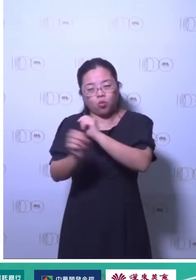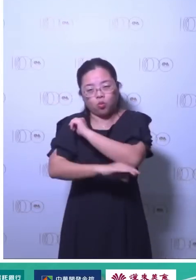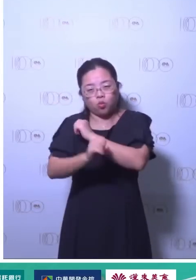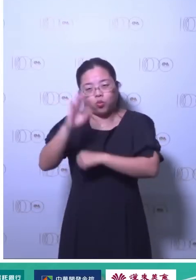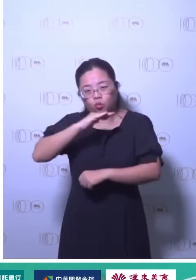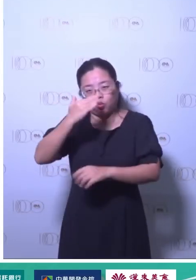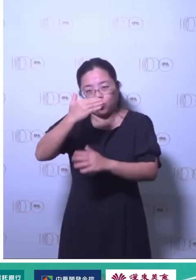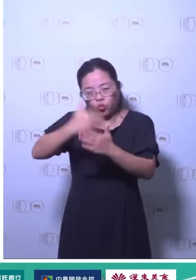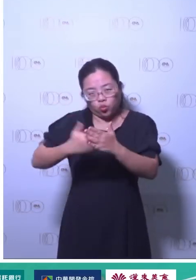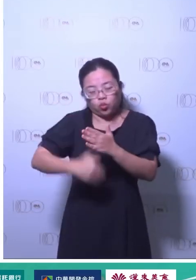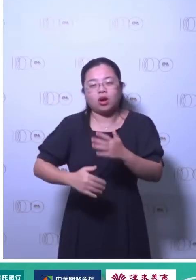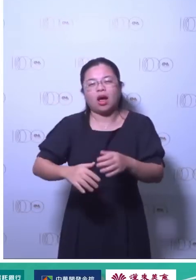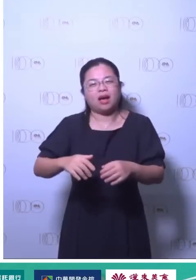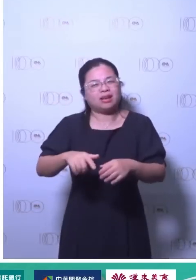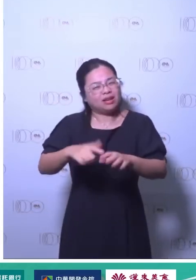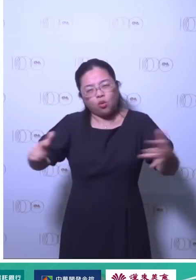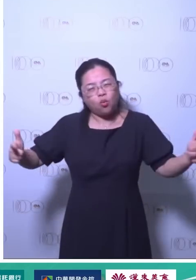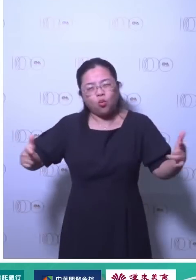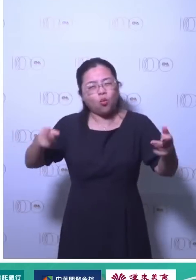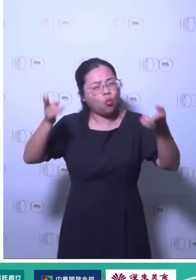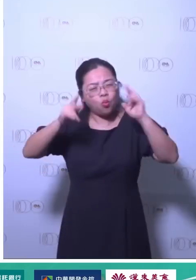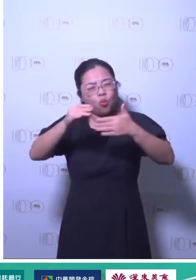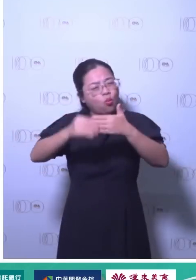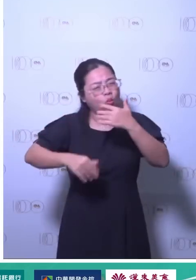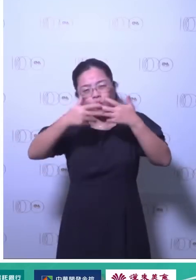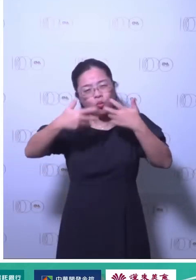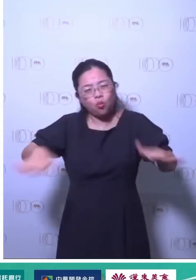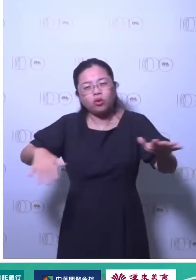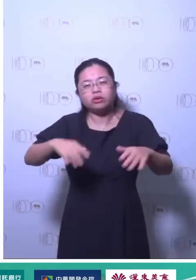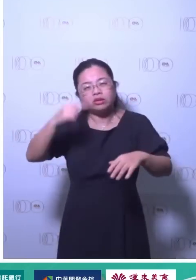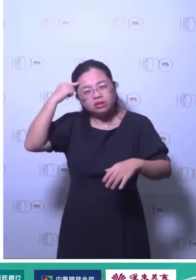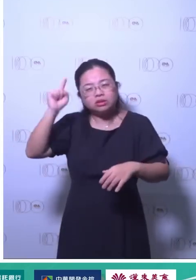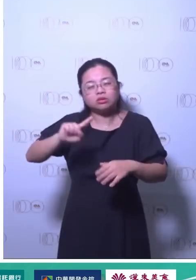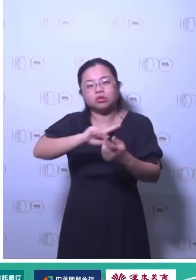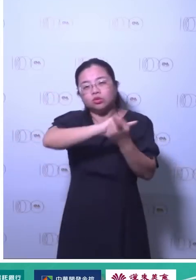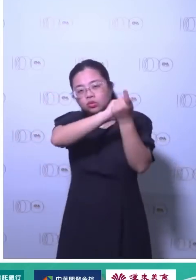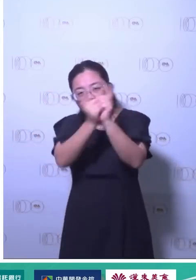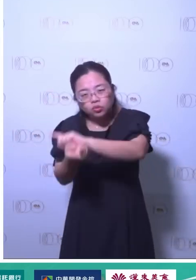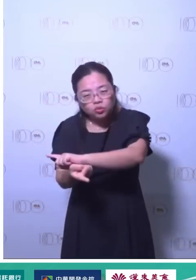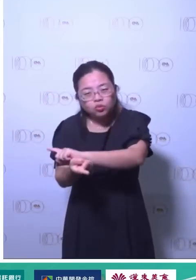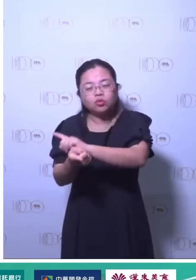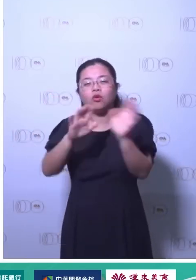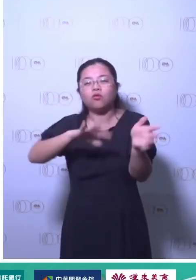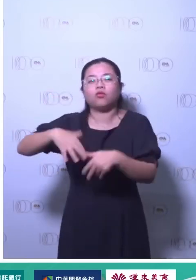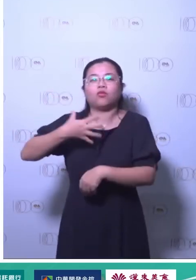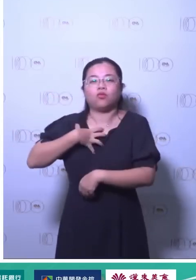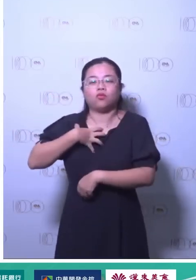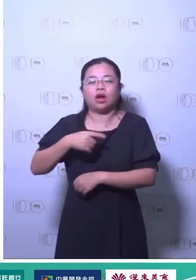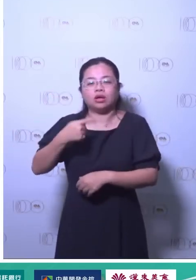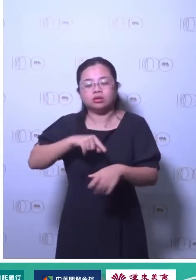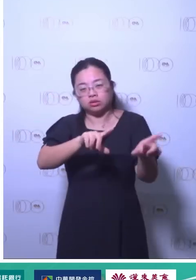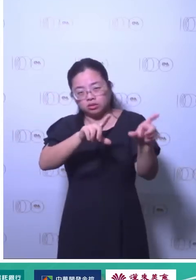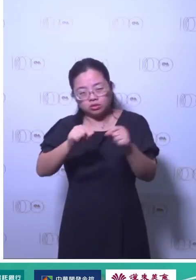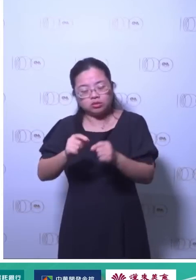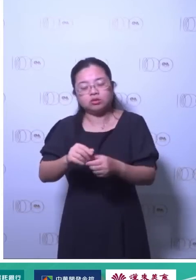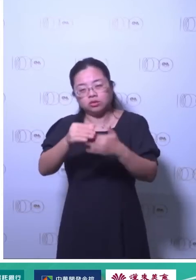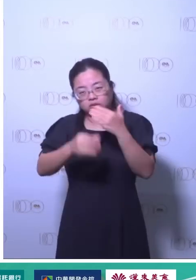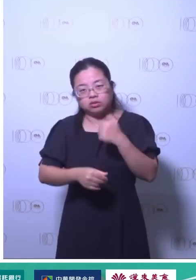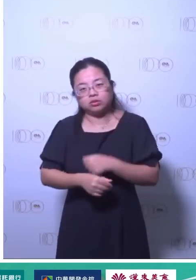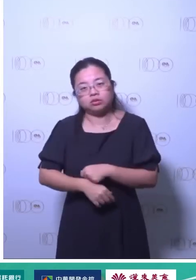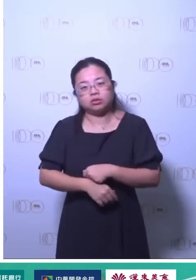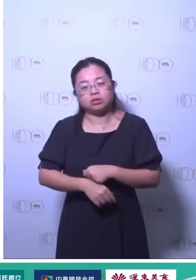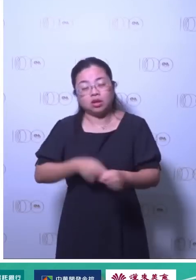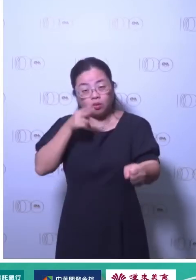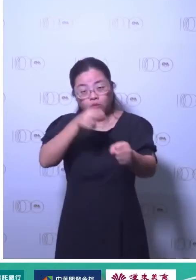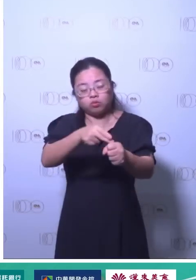难做你除了说以前是讲究什么成本讲究效率讲究人脉讲究品质现在还讲究什么讲究你要低碳